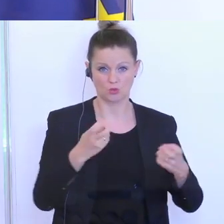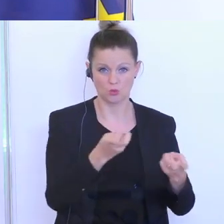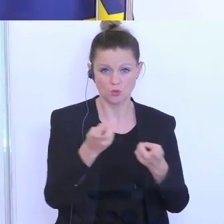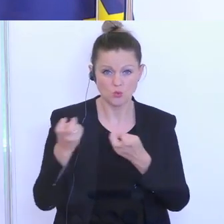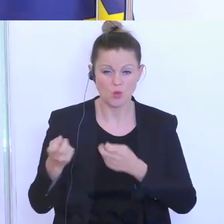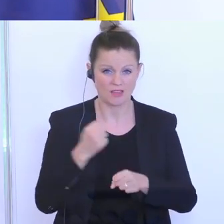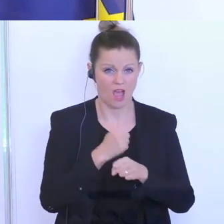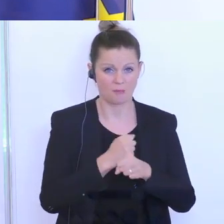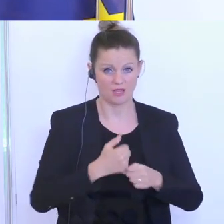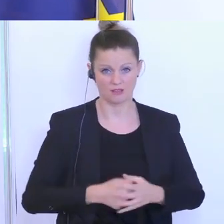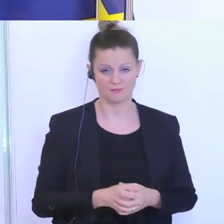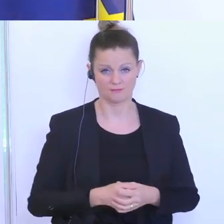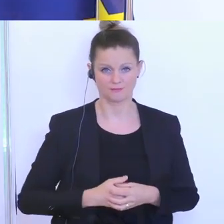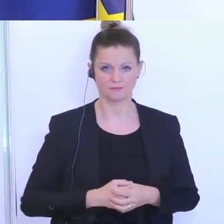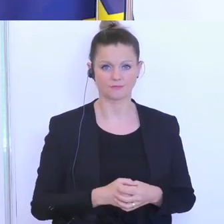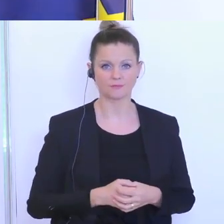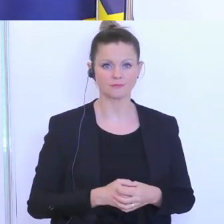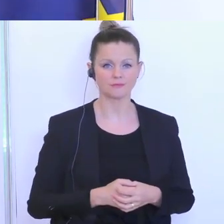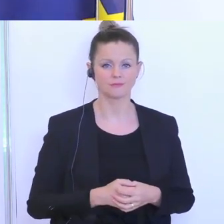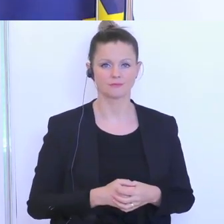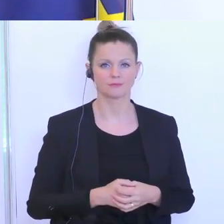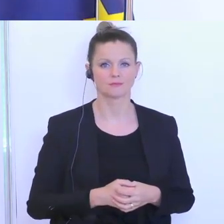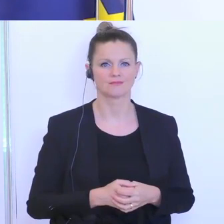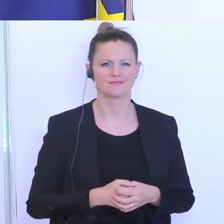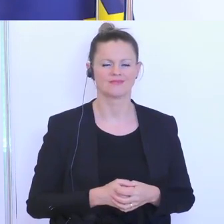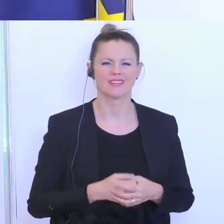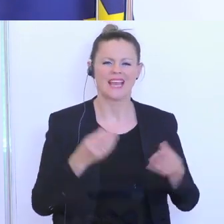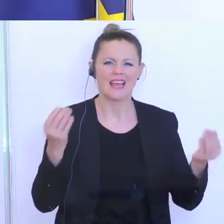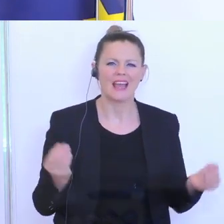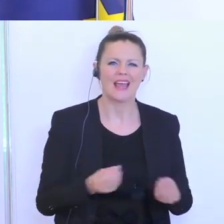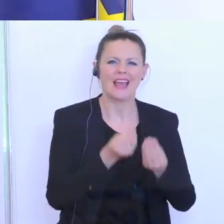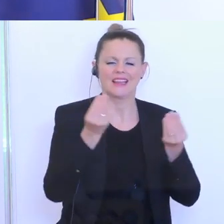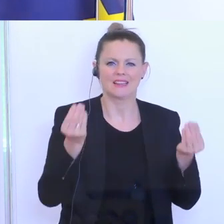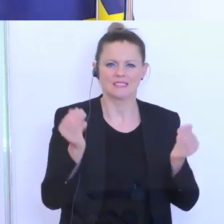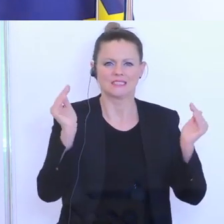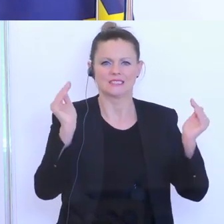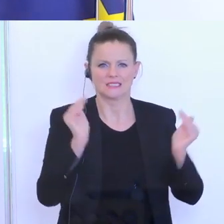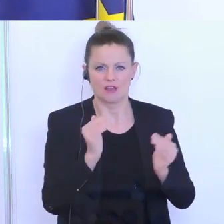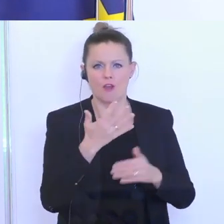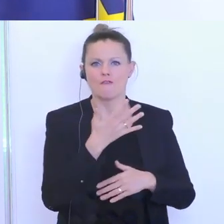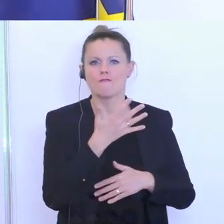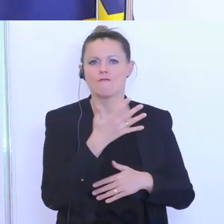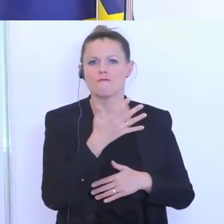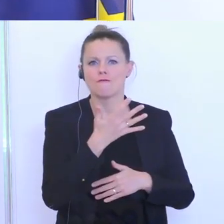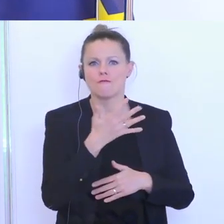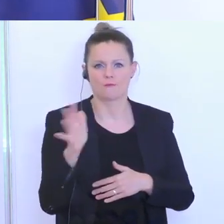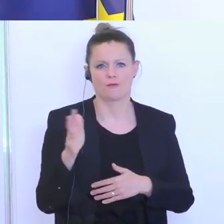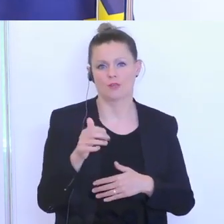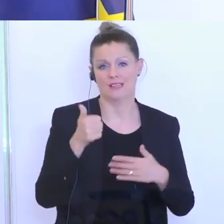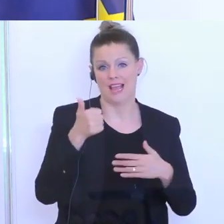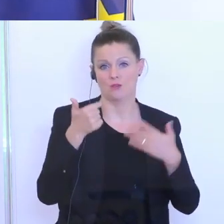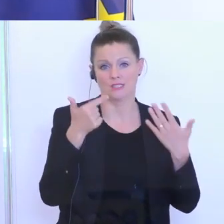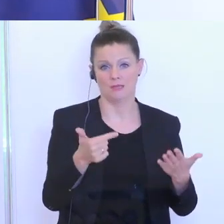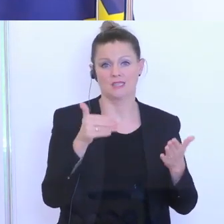sind. Wir konnten diese Kurve leicht abflachen und es sind mit heute 571.000 Menschen